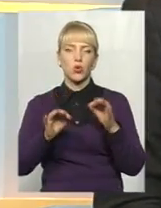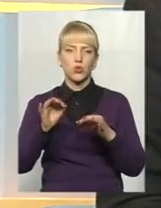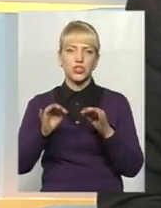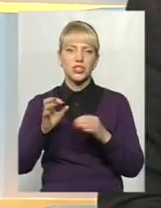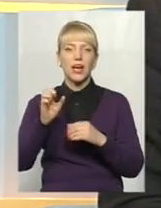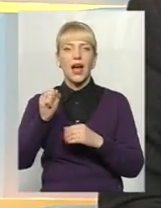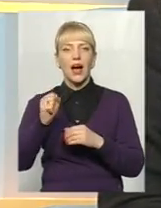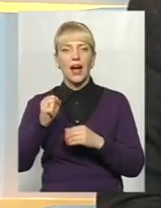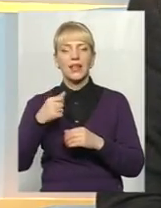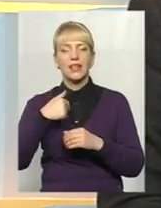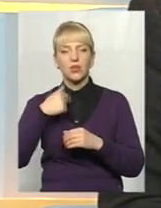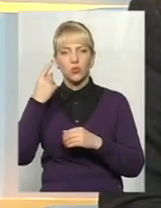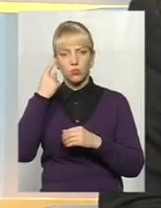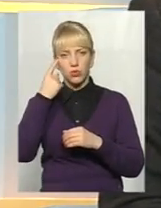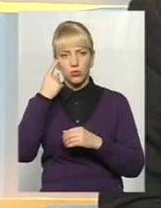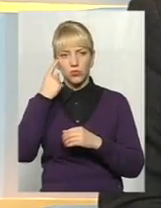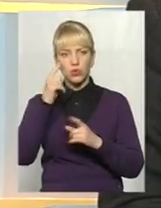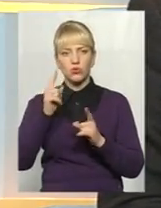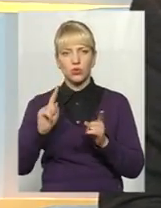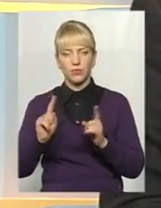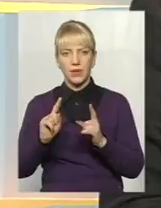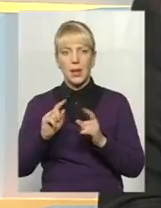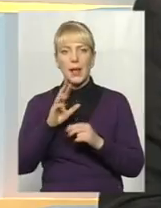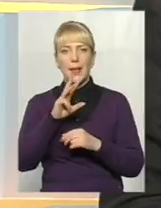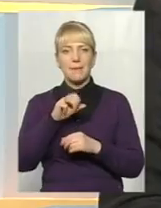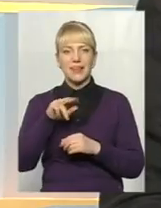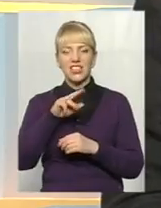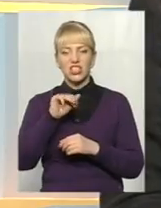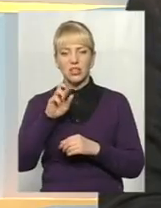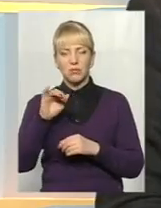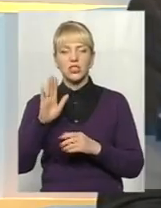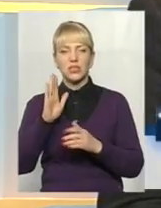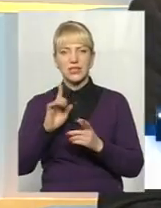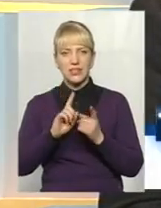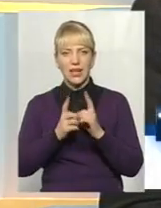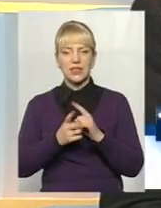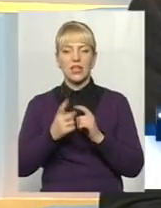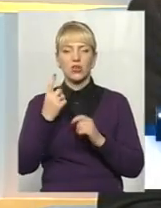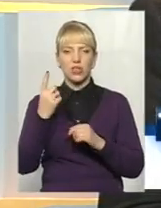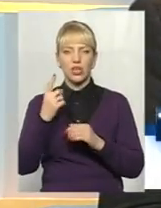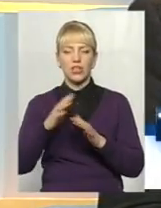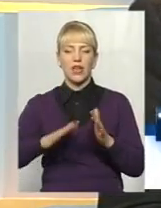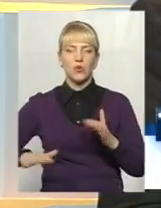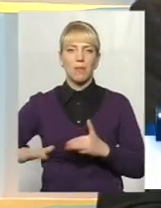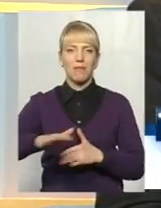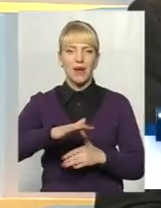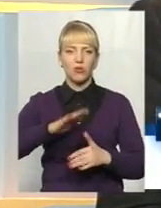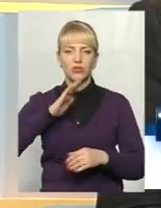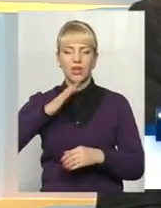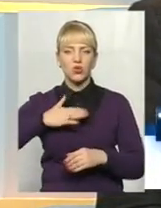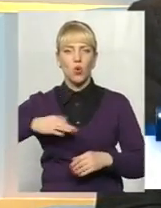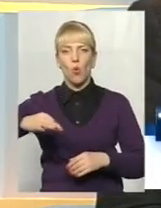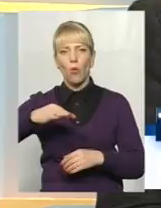але я думаю, що Межибіш стане ще однією великою мекою нашої